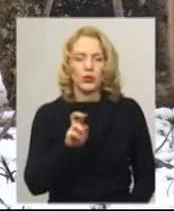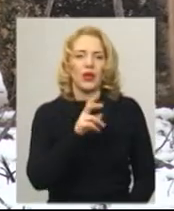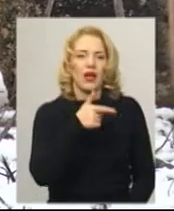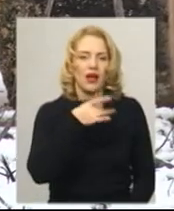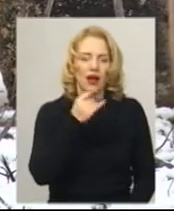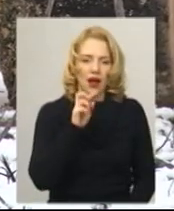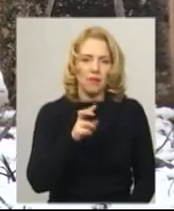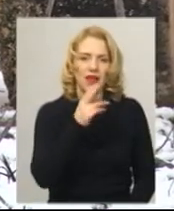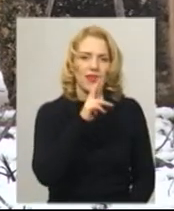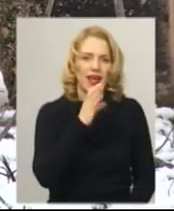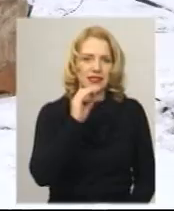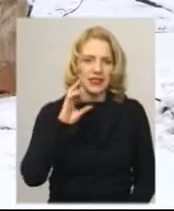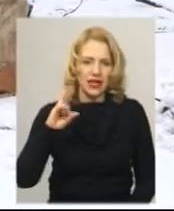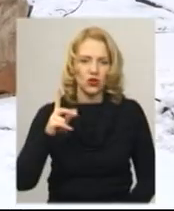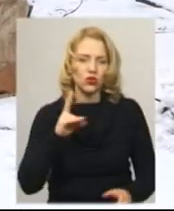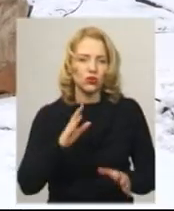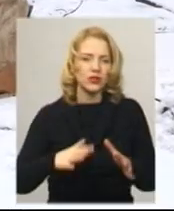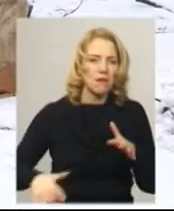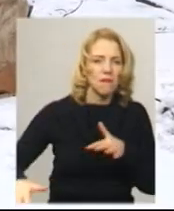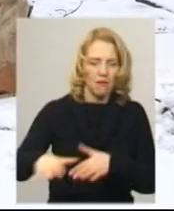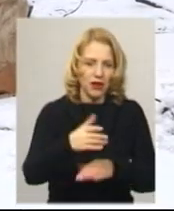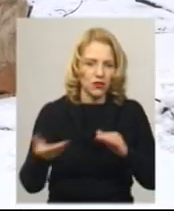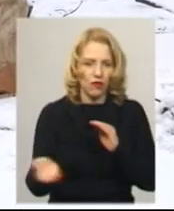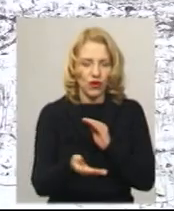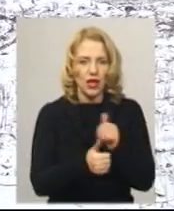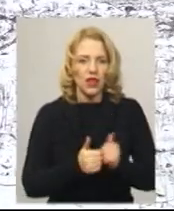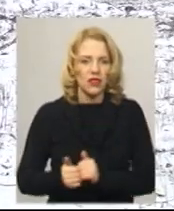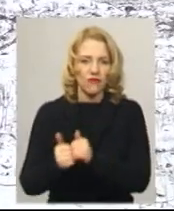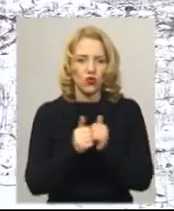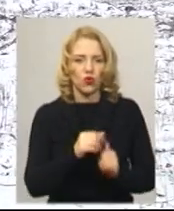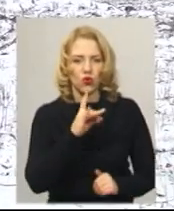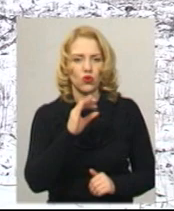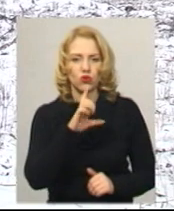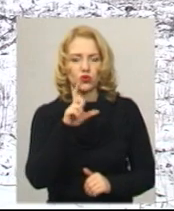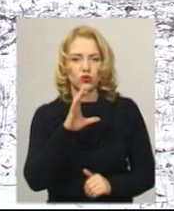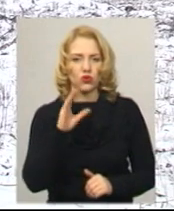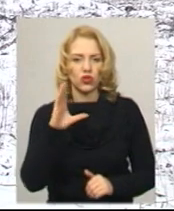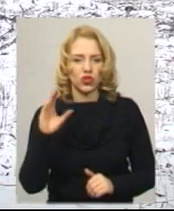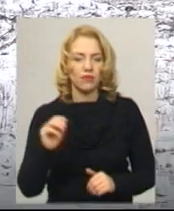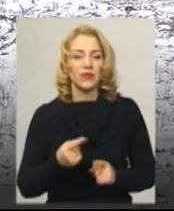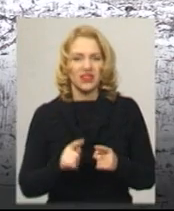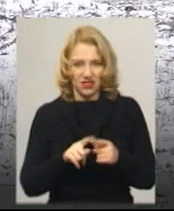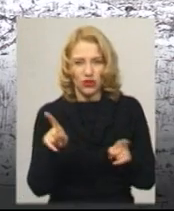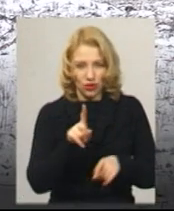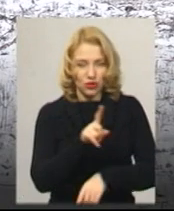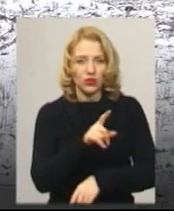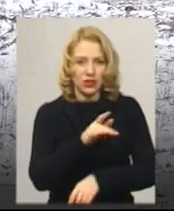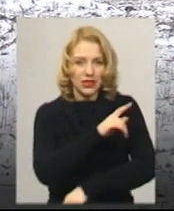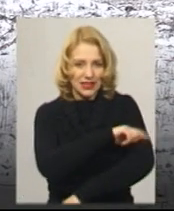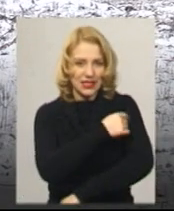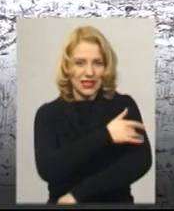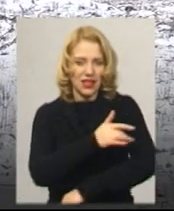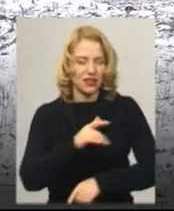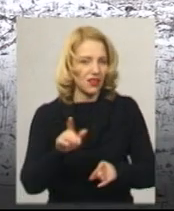ясень, хтось масово вирізає у лісах навколо Росоші, каже місцевий житель Олександр Ганджуга. Це разби санітарна вирубка, це